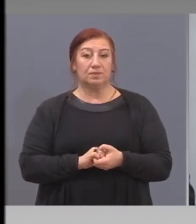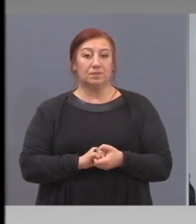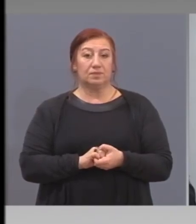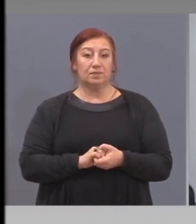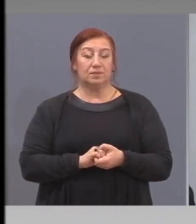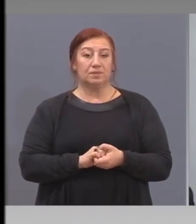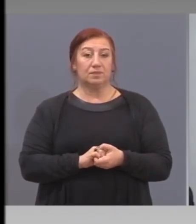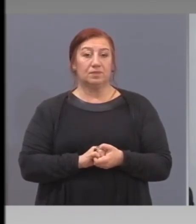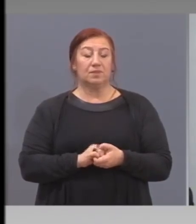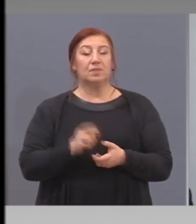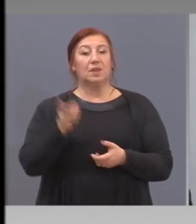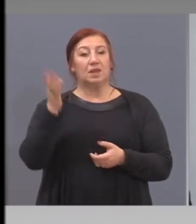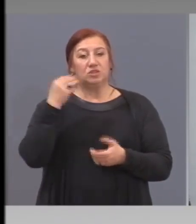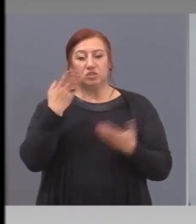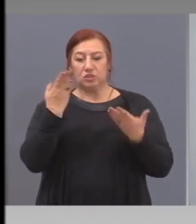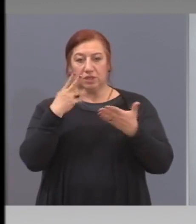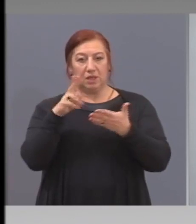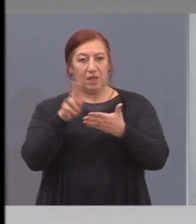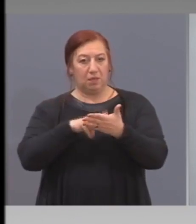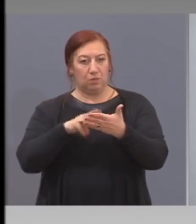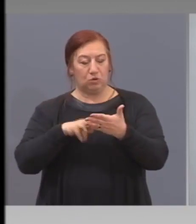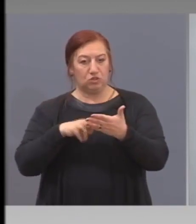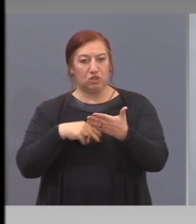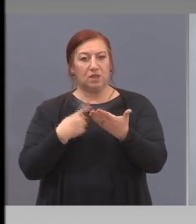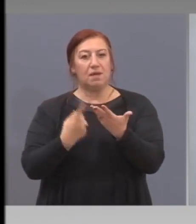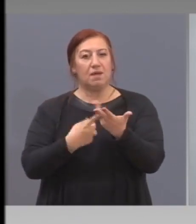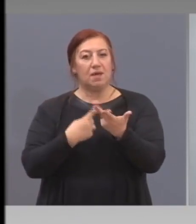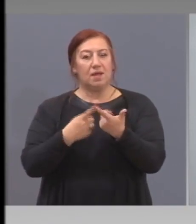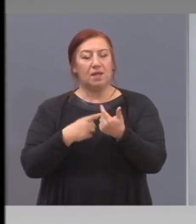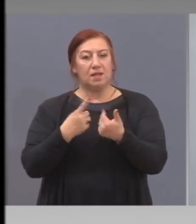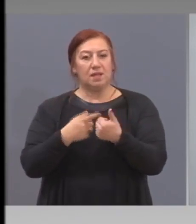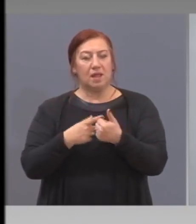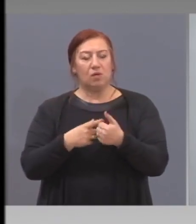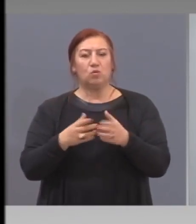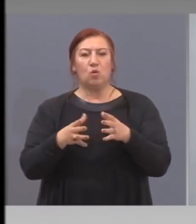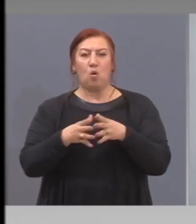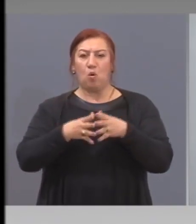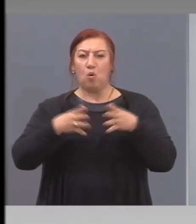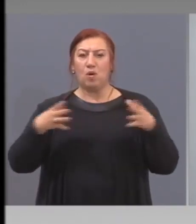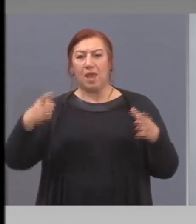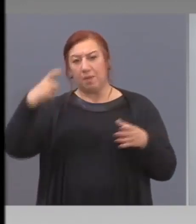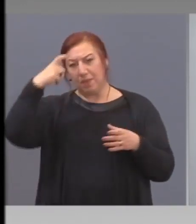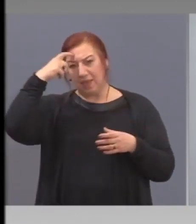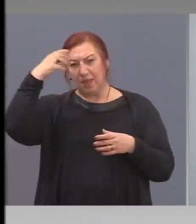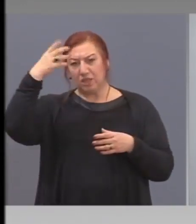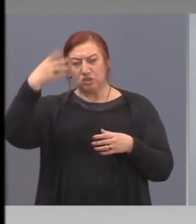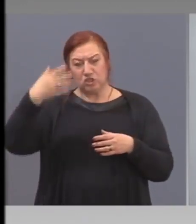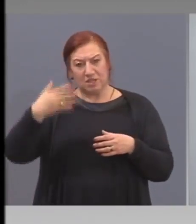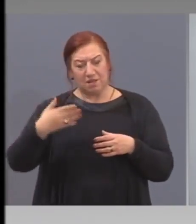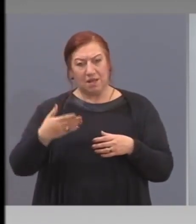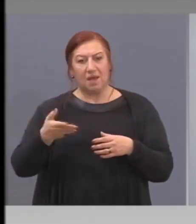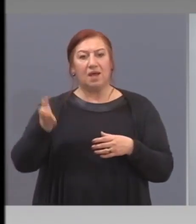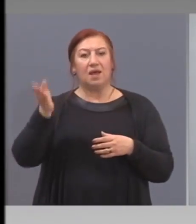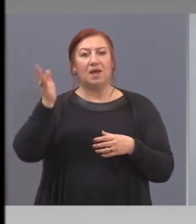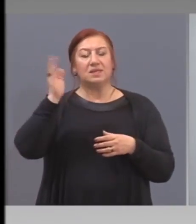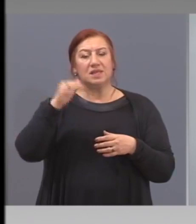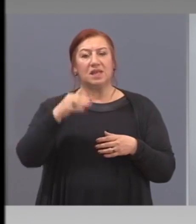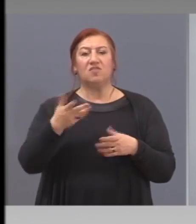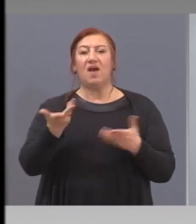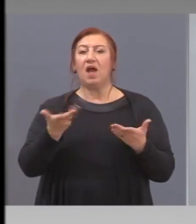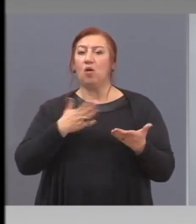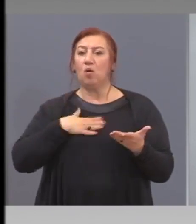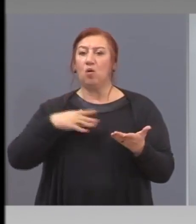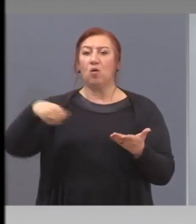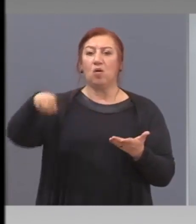ще прочета само няколко от големите числа. След това, ако има въпроси